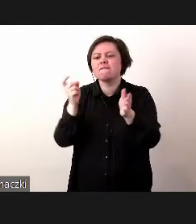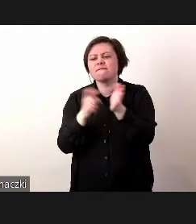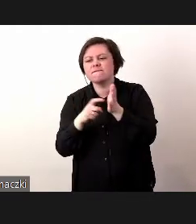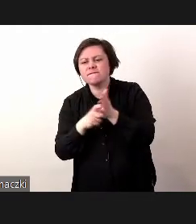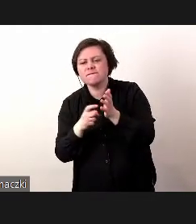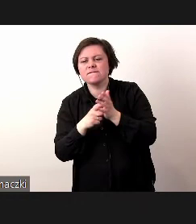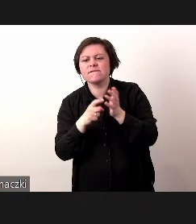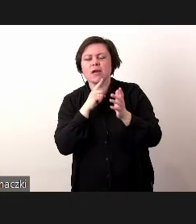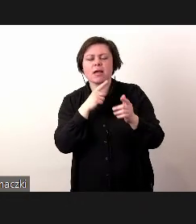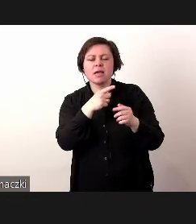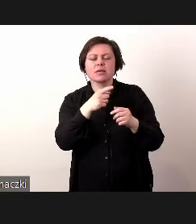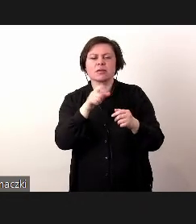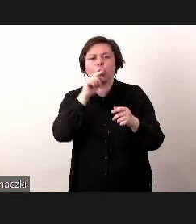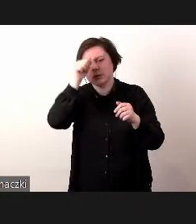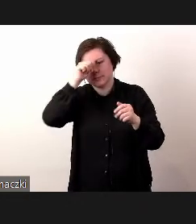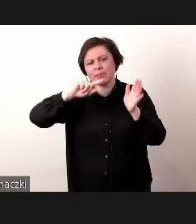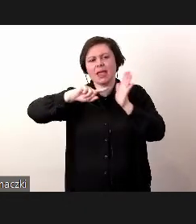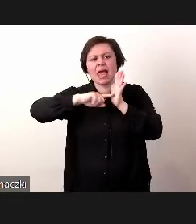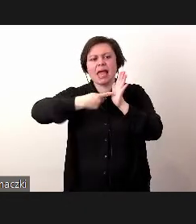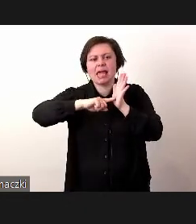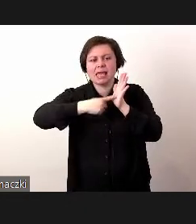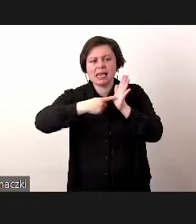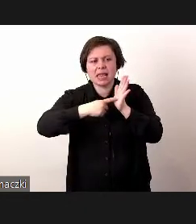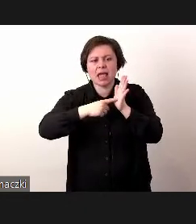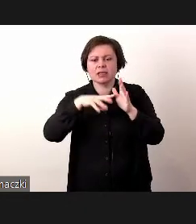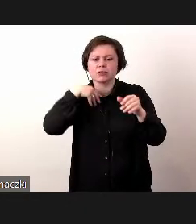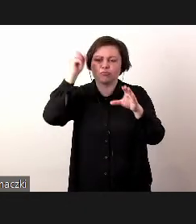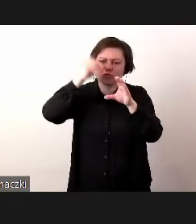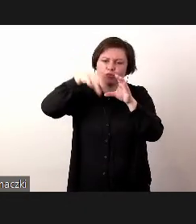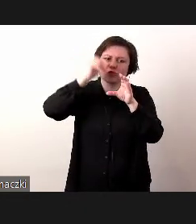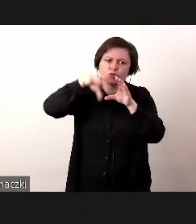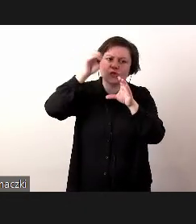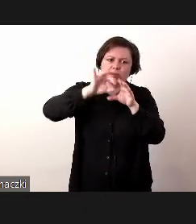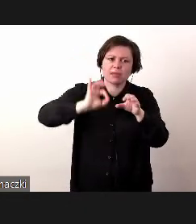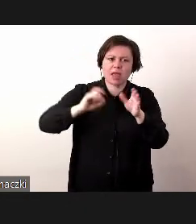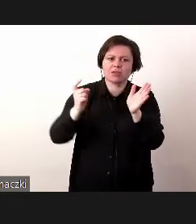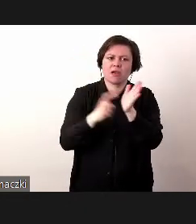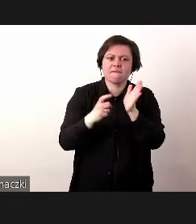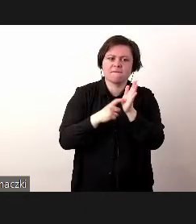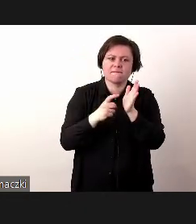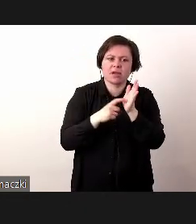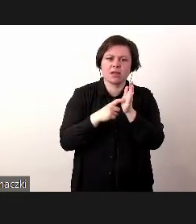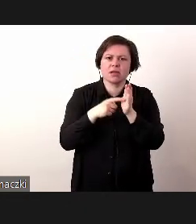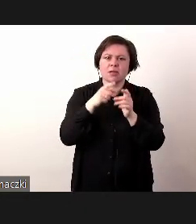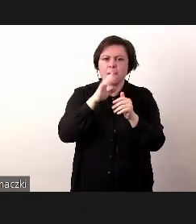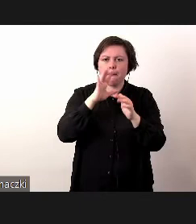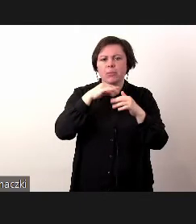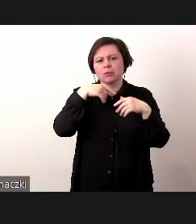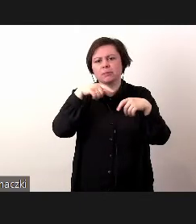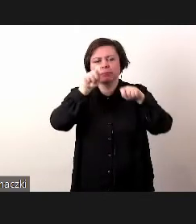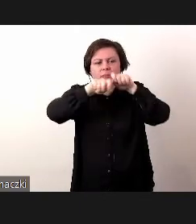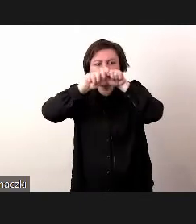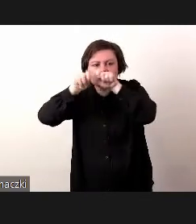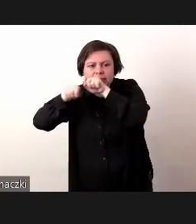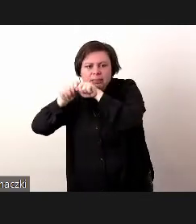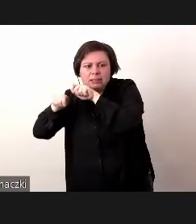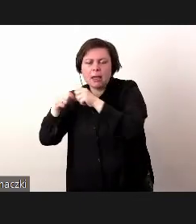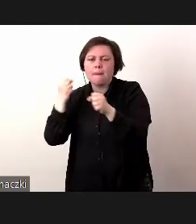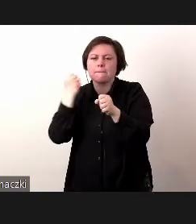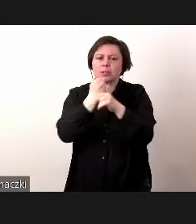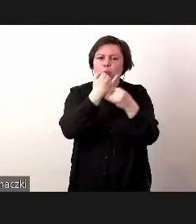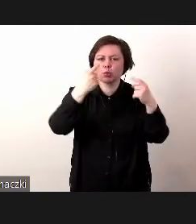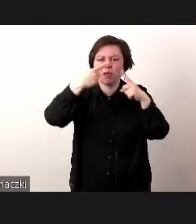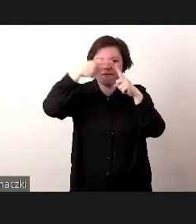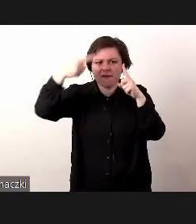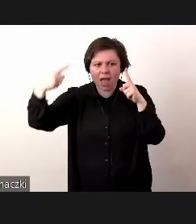identyfikacji wymagań. Jest to taki rejestr, do którego sobie wrzucamy wymagania i po prostu je tam wersjonujemy, pracujemy z wariantami.